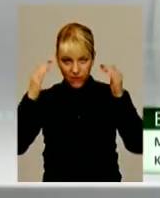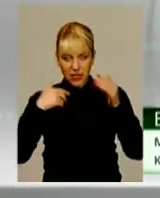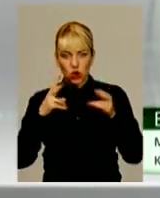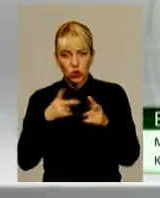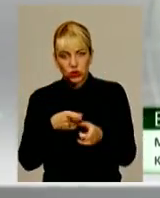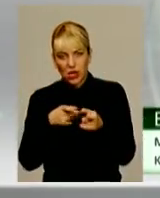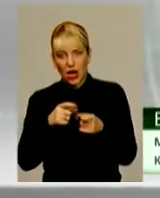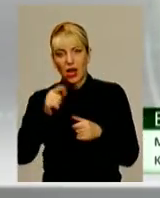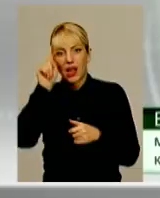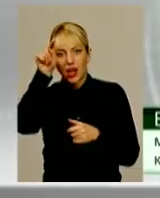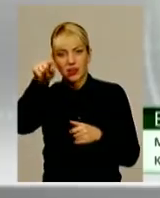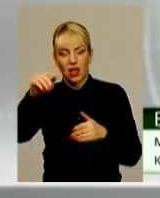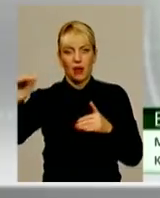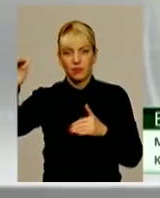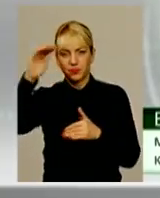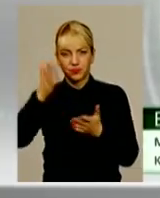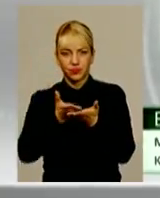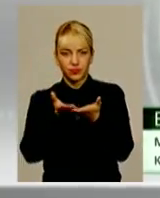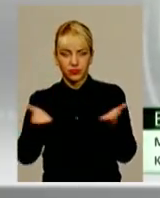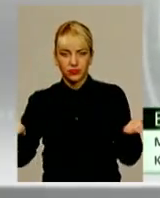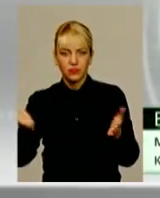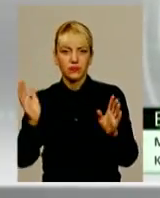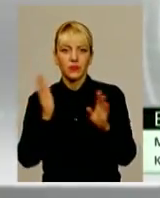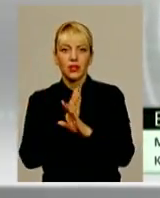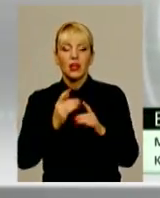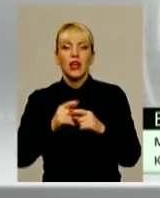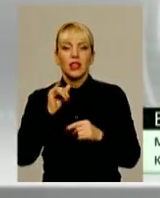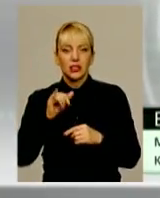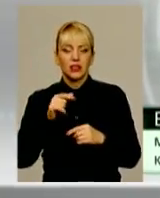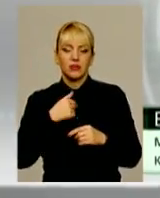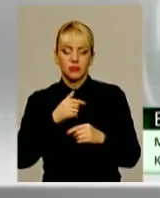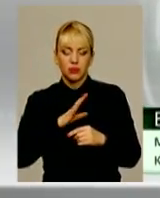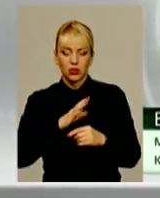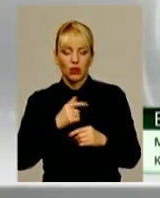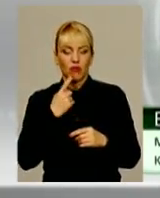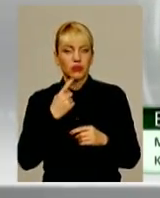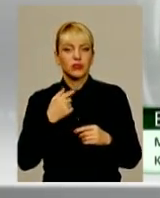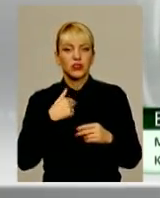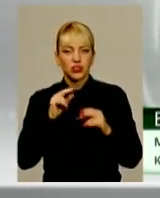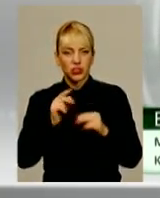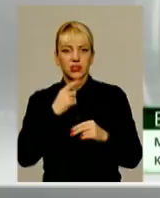і сам рубеж знаходиться на відкритій площаді. Я займав вторе місце, було, чесно кажучи, дуже холодно,